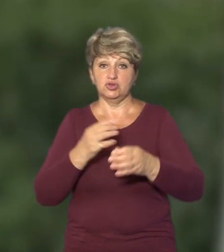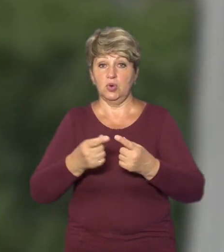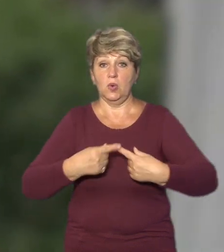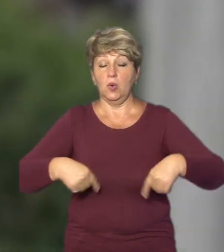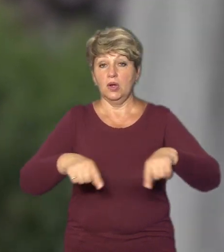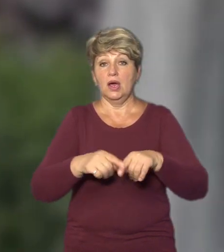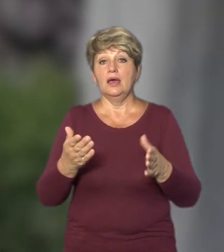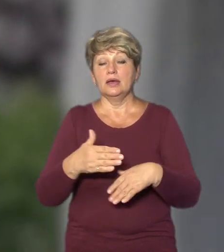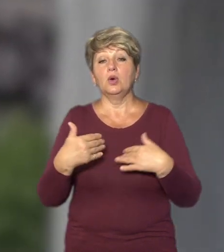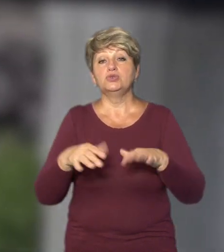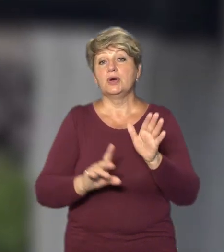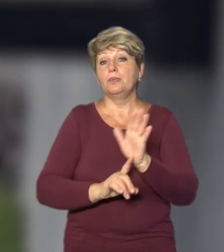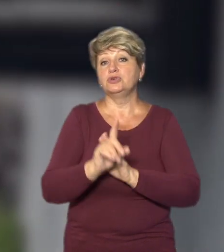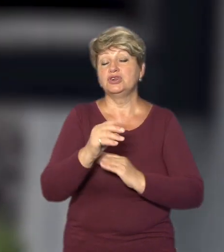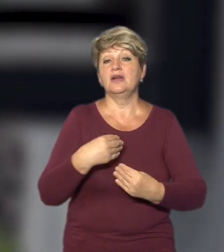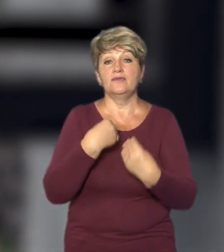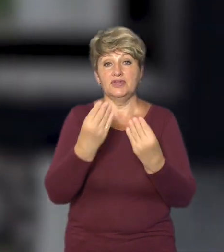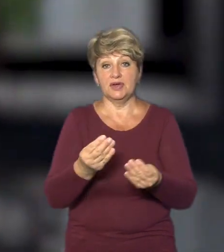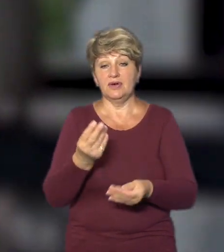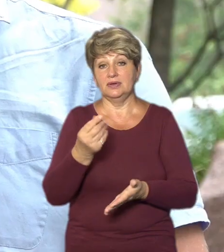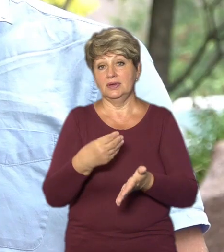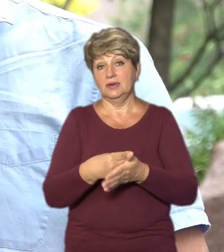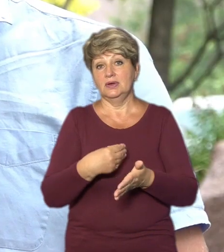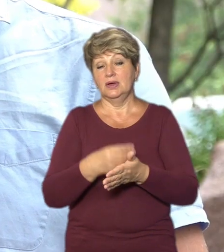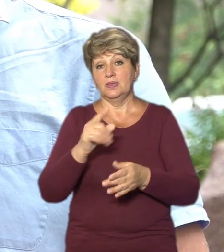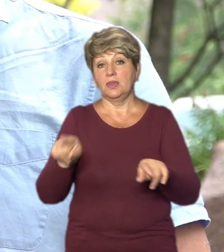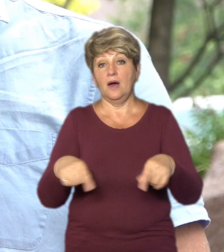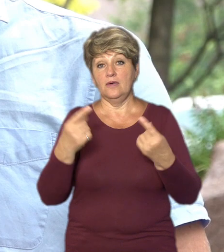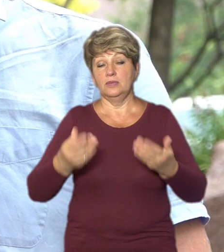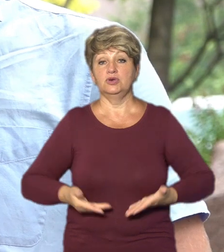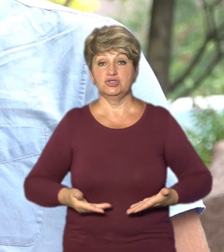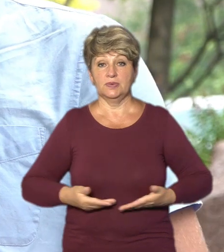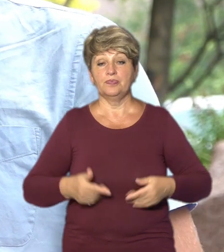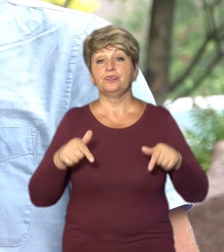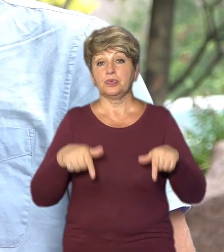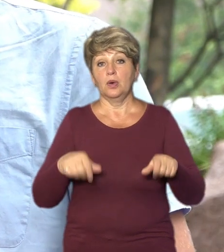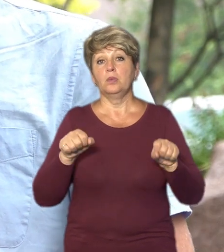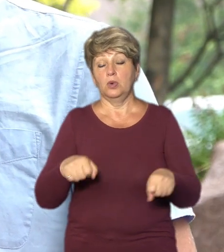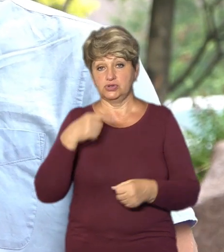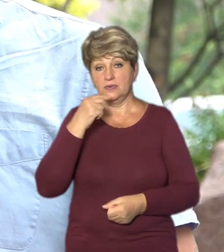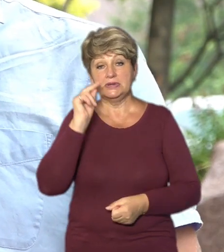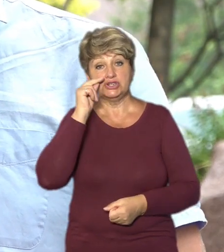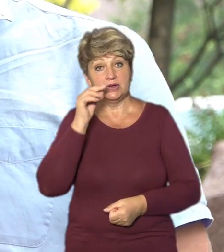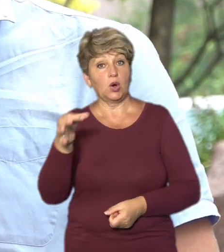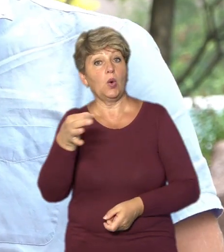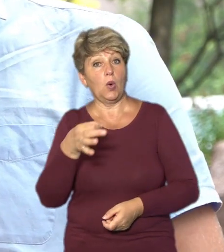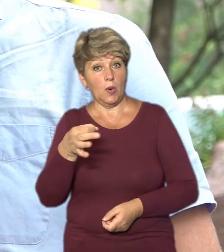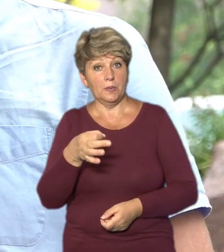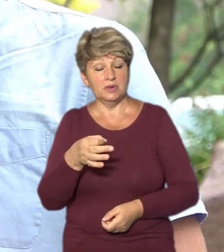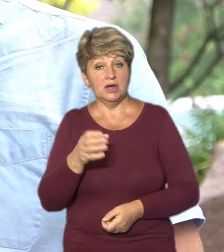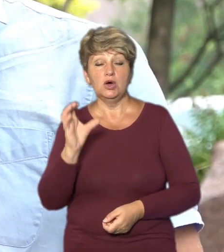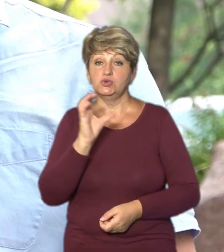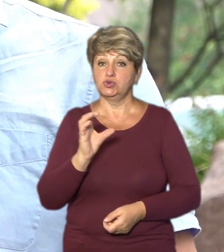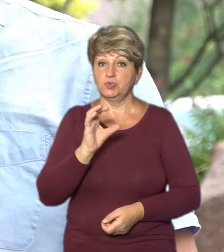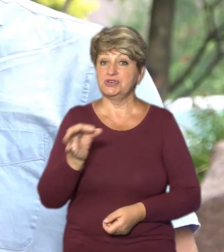почали надавати грошову допомогу на відбудову зруйнованого житла. Тут можна говорити вже про Черніговську область і про Сумську